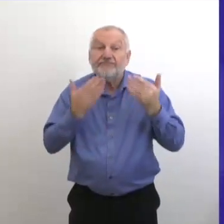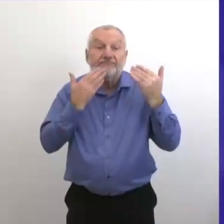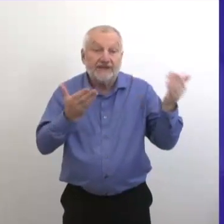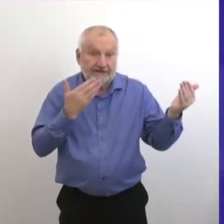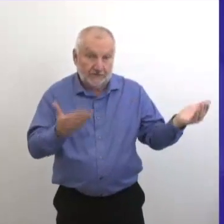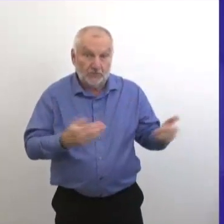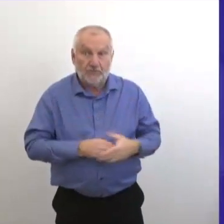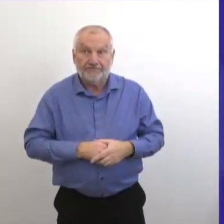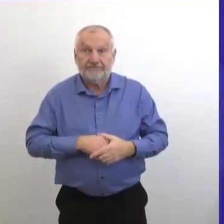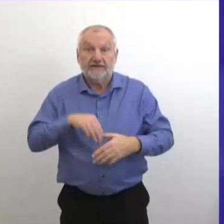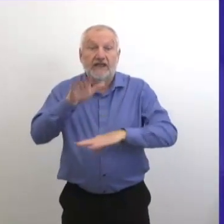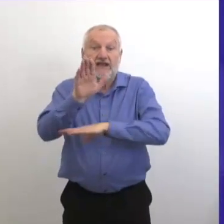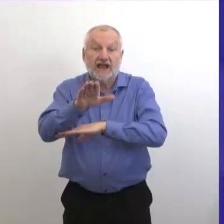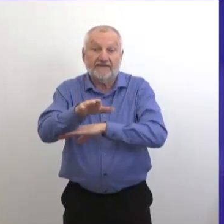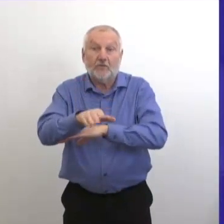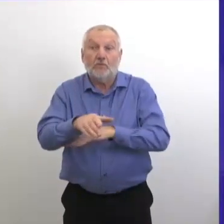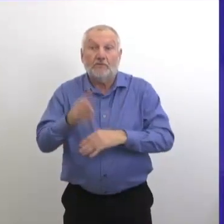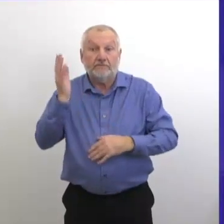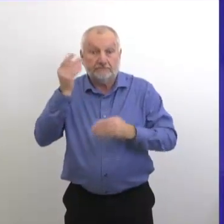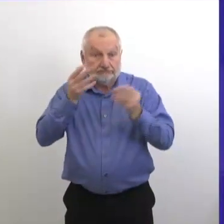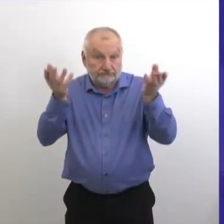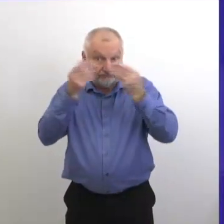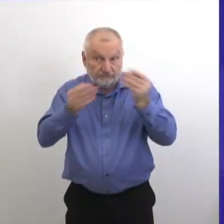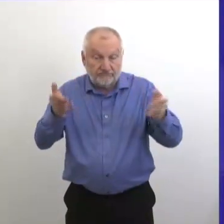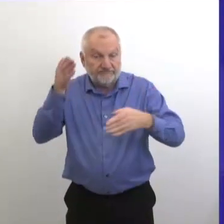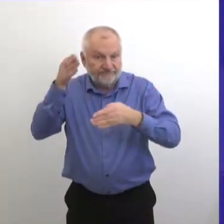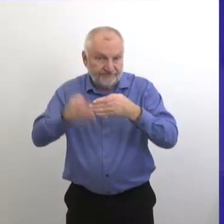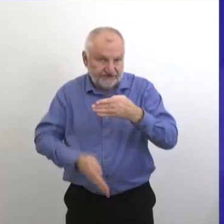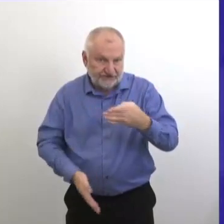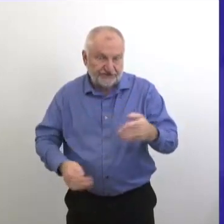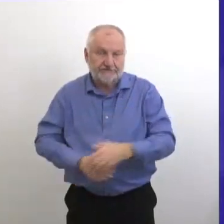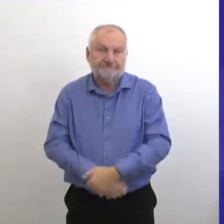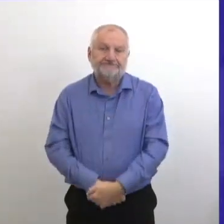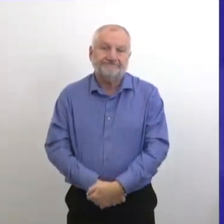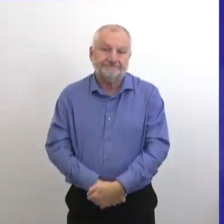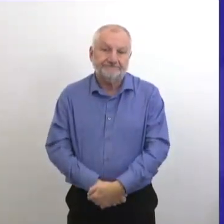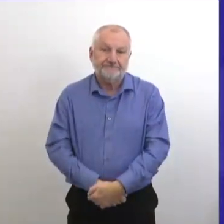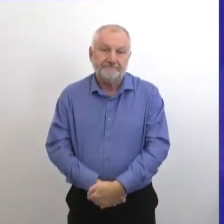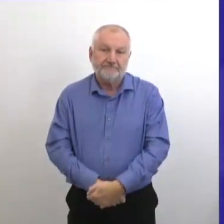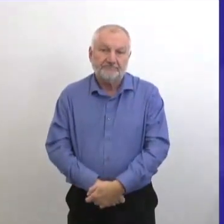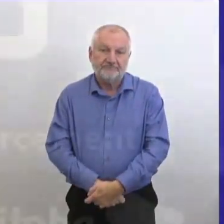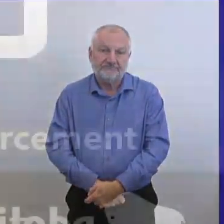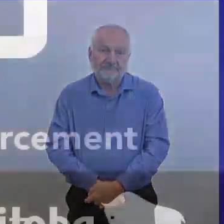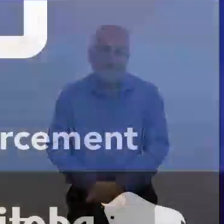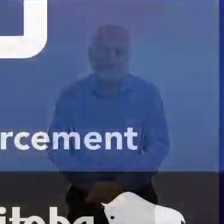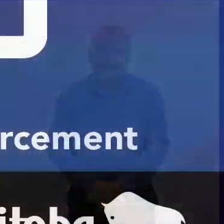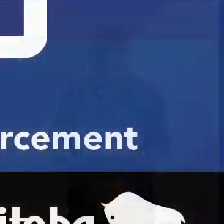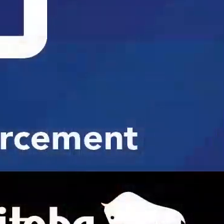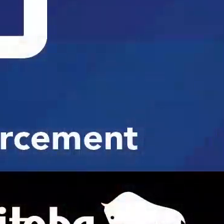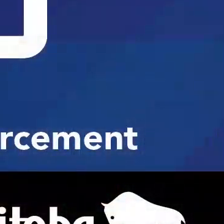Merci, cela met fin au point de presse d'aujourd'hui. et on